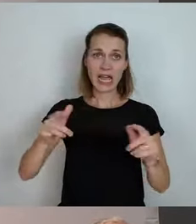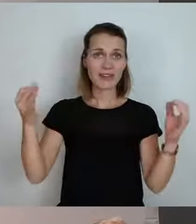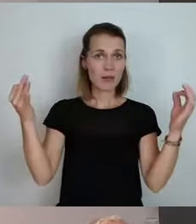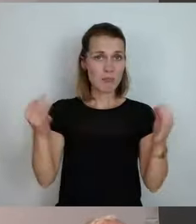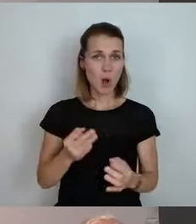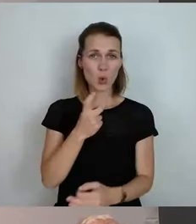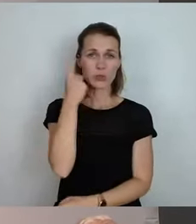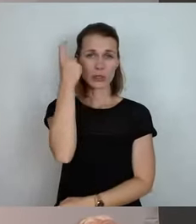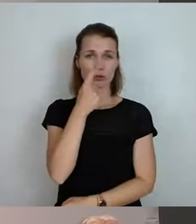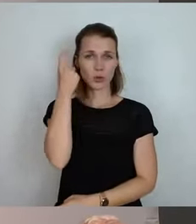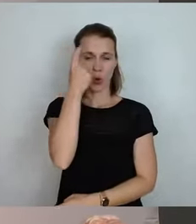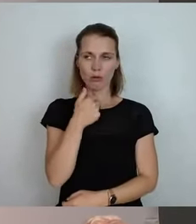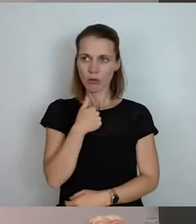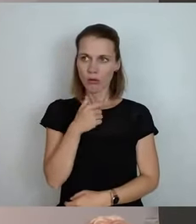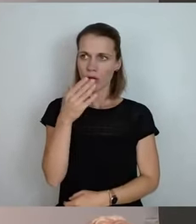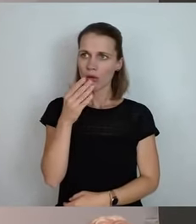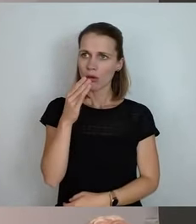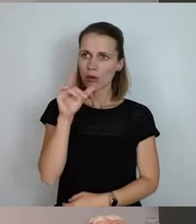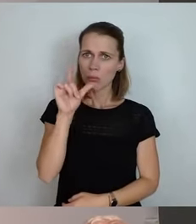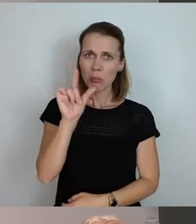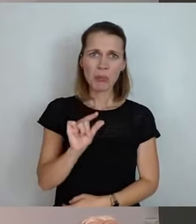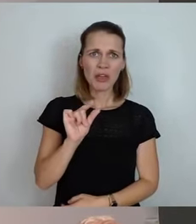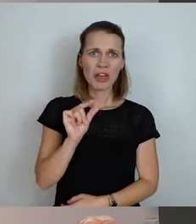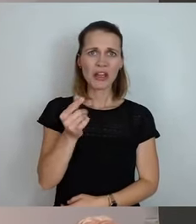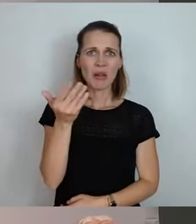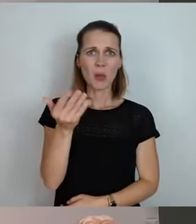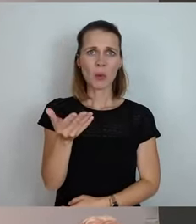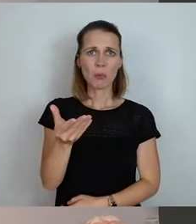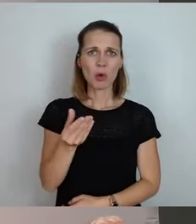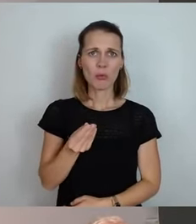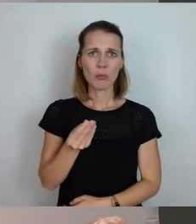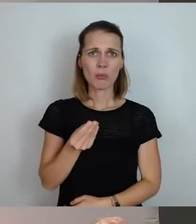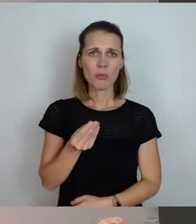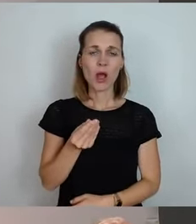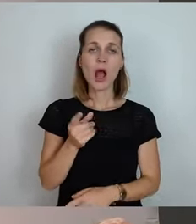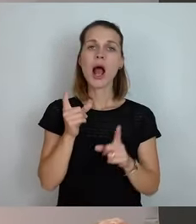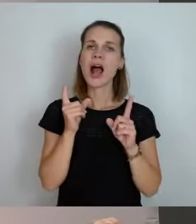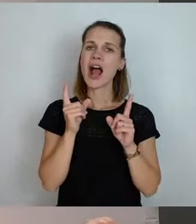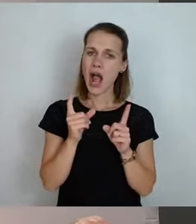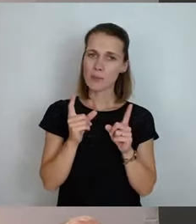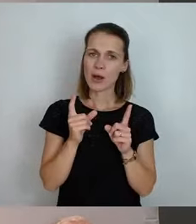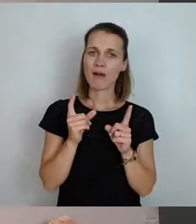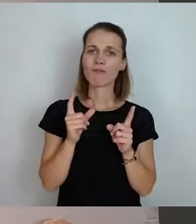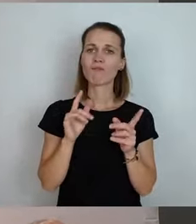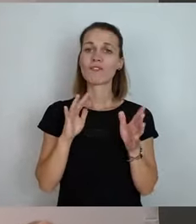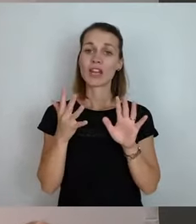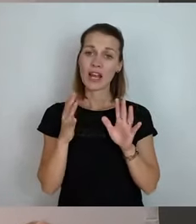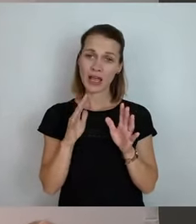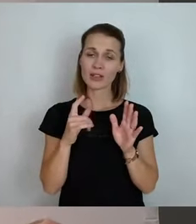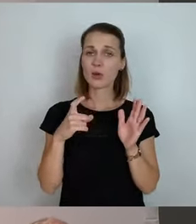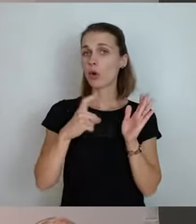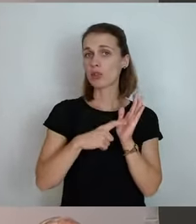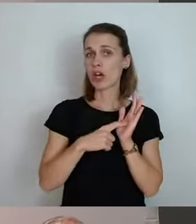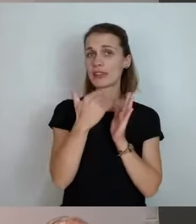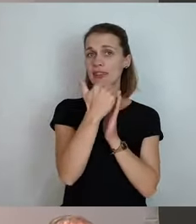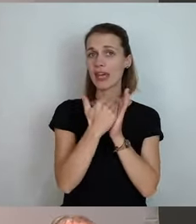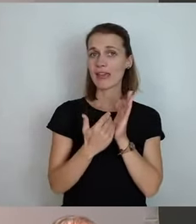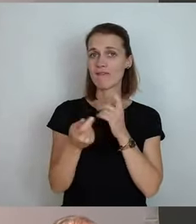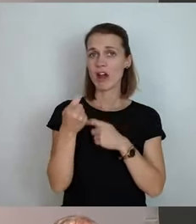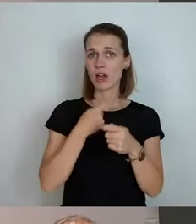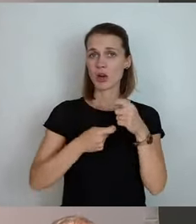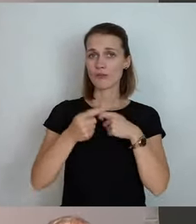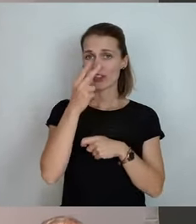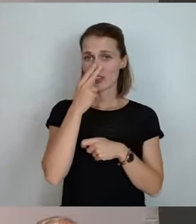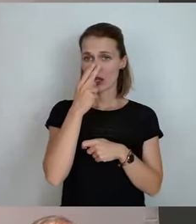dass er weniger verdient. Aber es wird gegebenenfalls, und das werden die Tarifverhandlungen zeigen, vor allen Dingen im